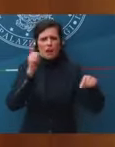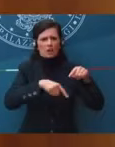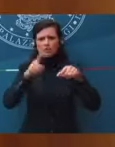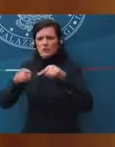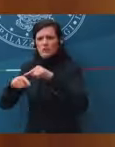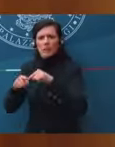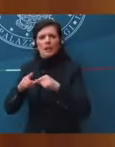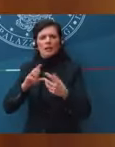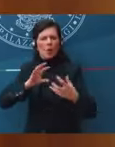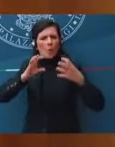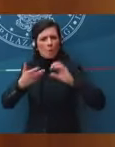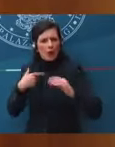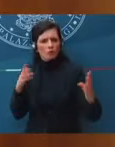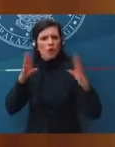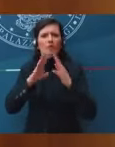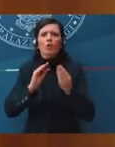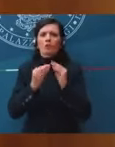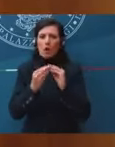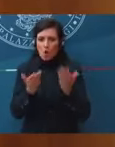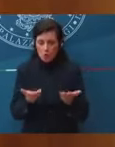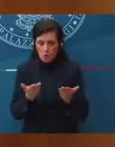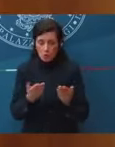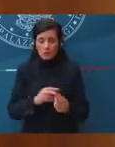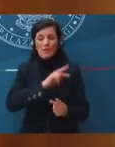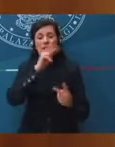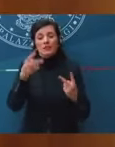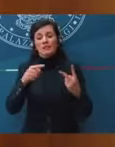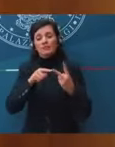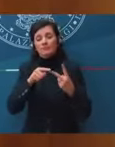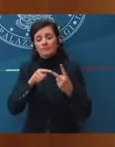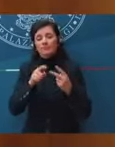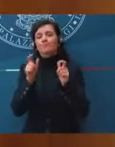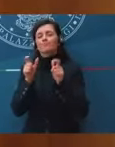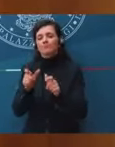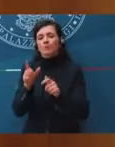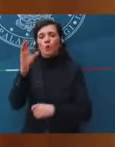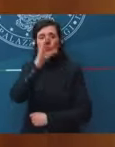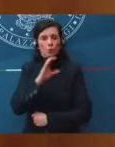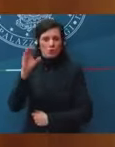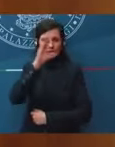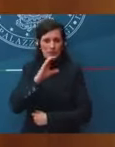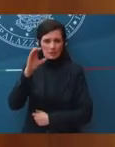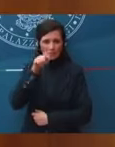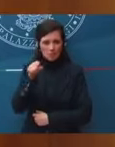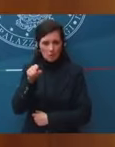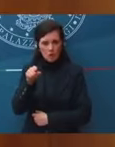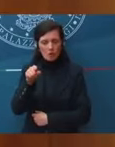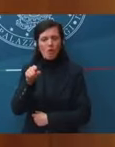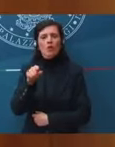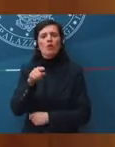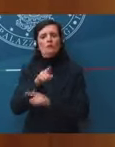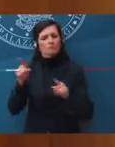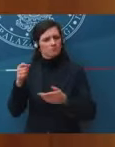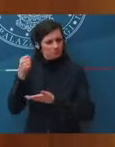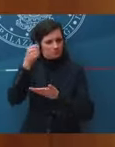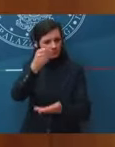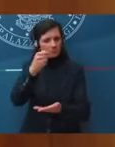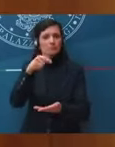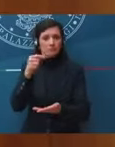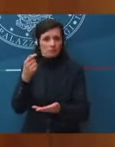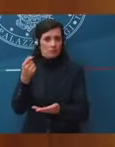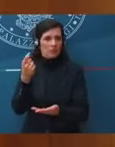affrontare. E l'altro è un po' sul turismo. Avete distanziato le risorse consistenti, l'avevi detto